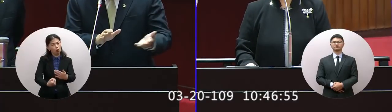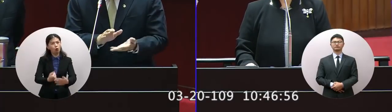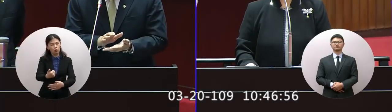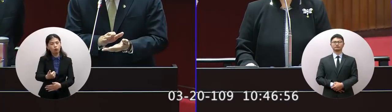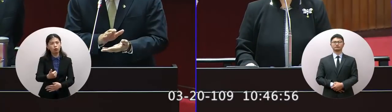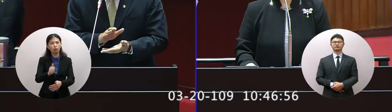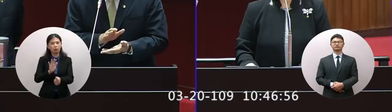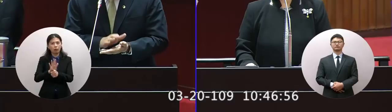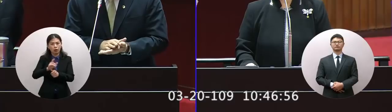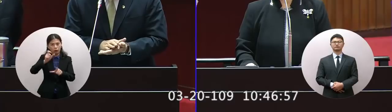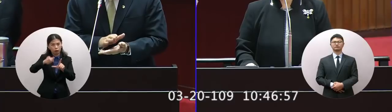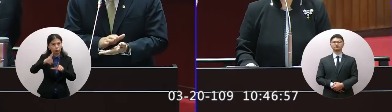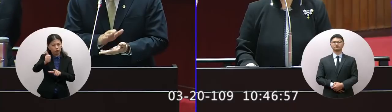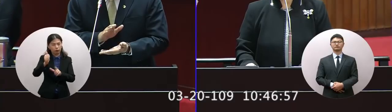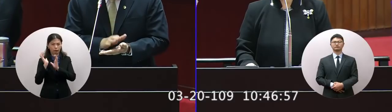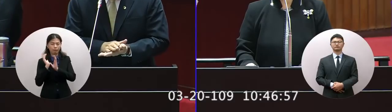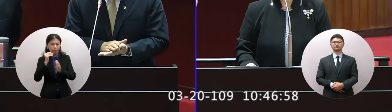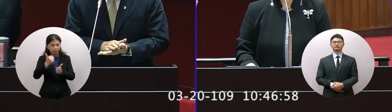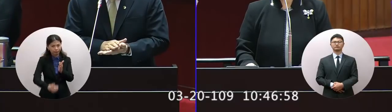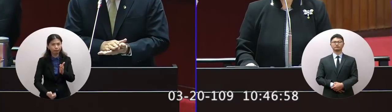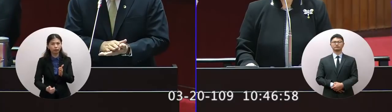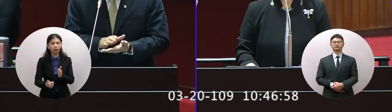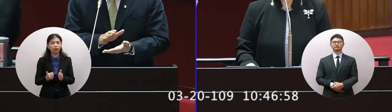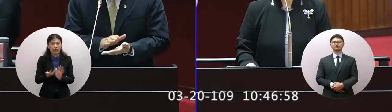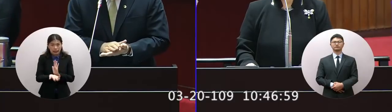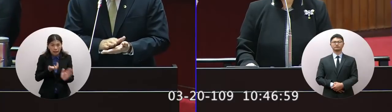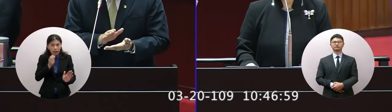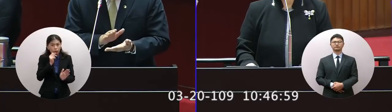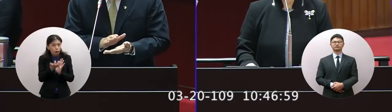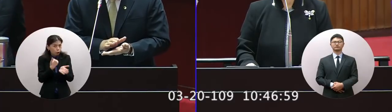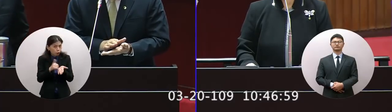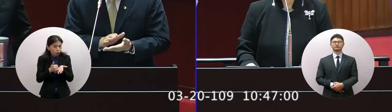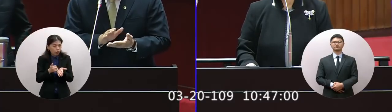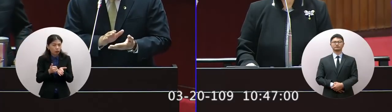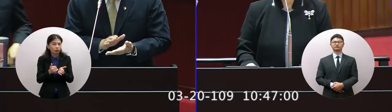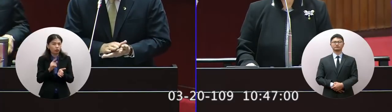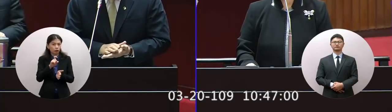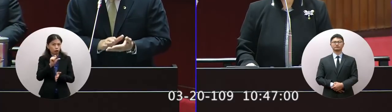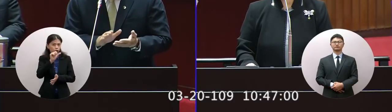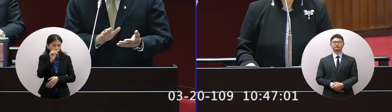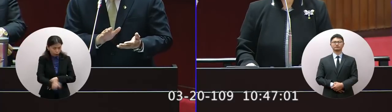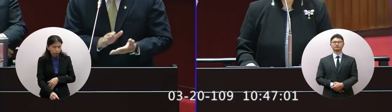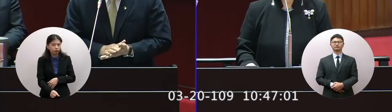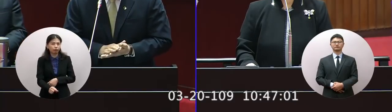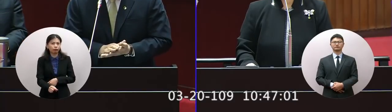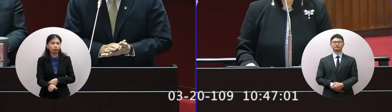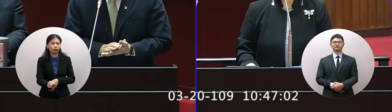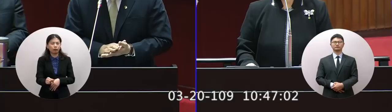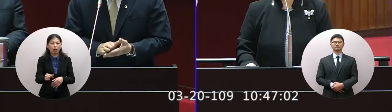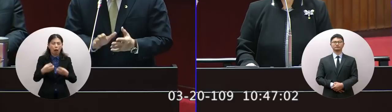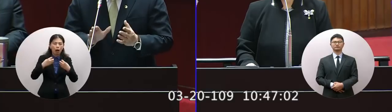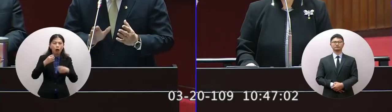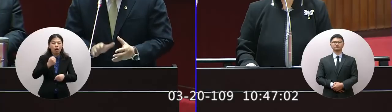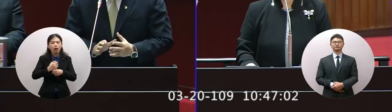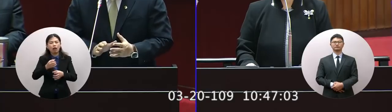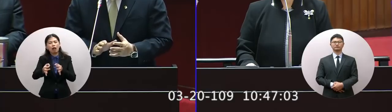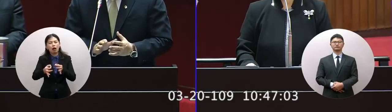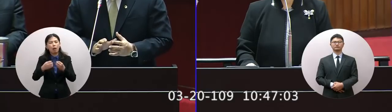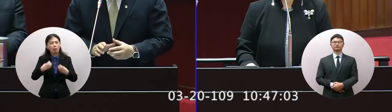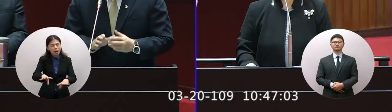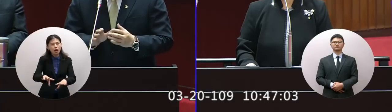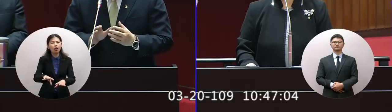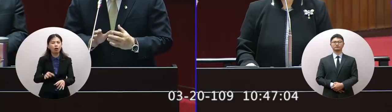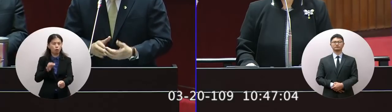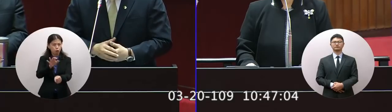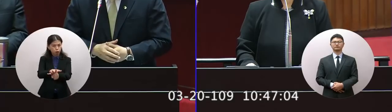擔先前就特別預算就編列了15億減輕他們的營運的這個虧損那我們再加